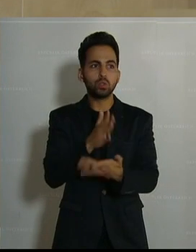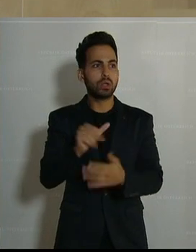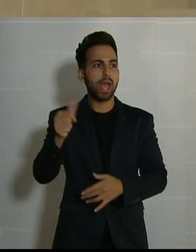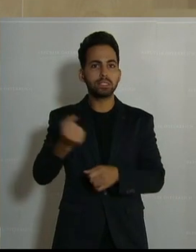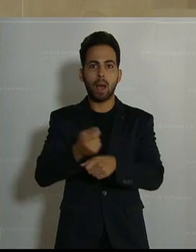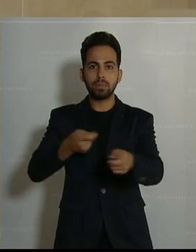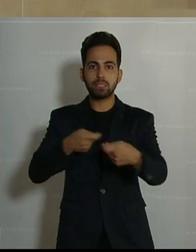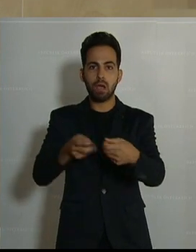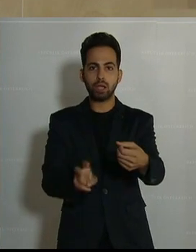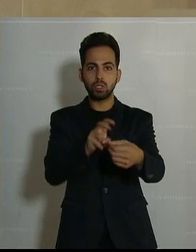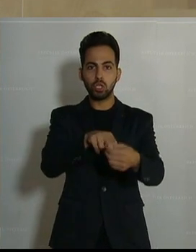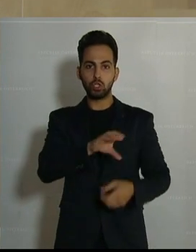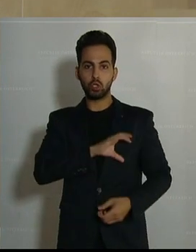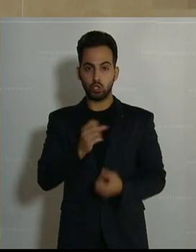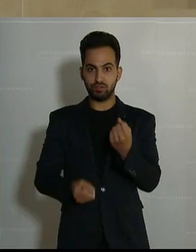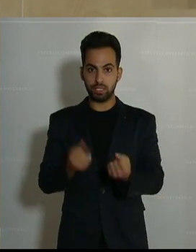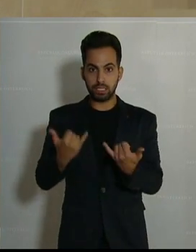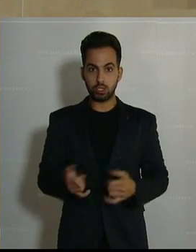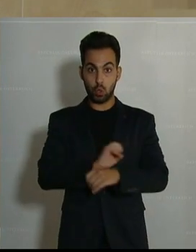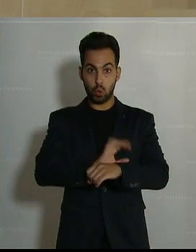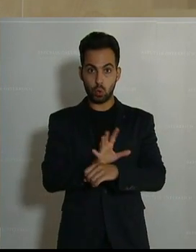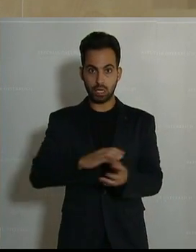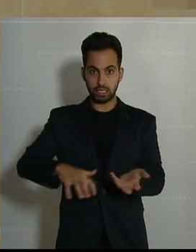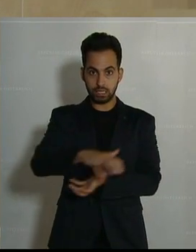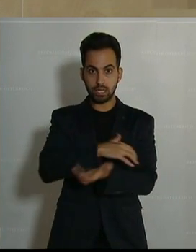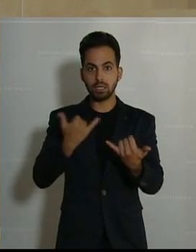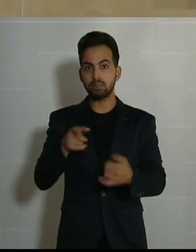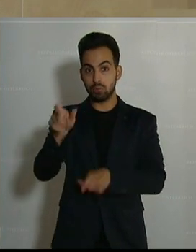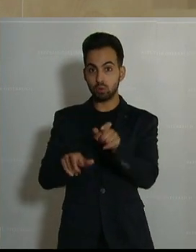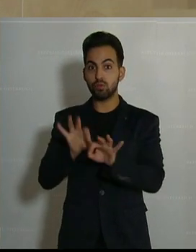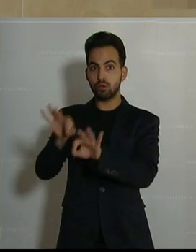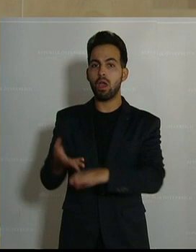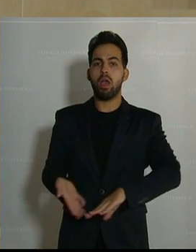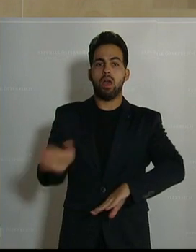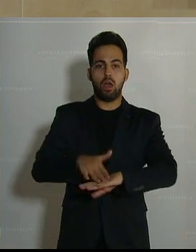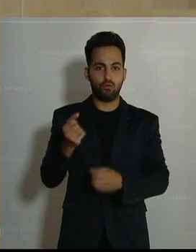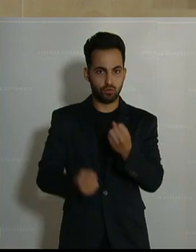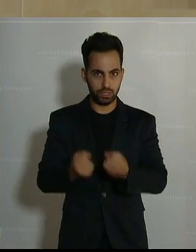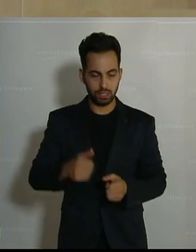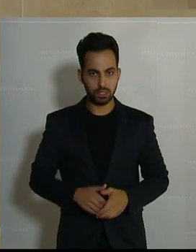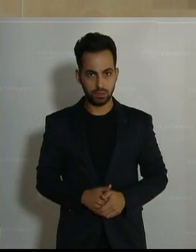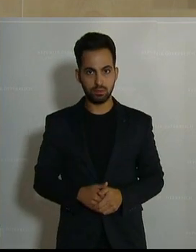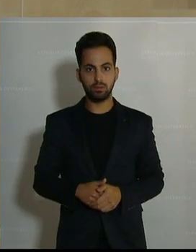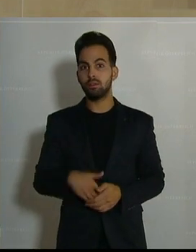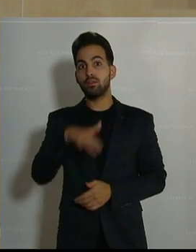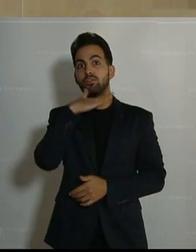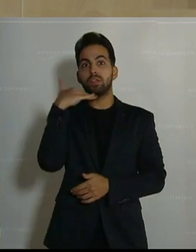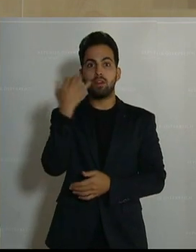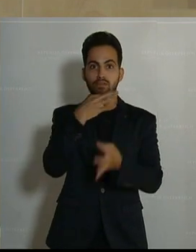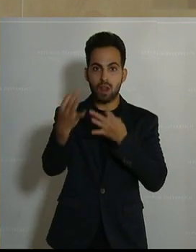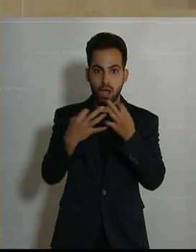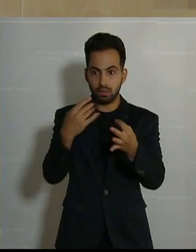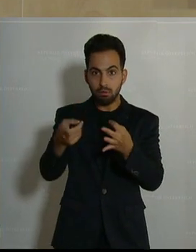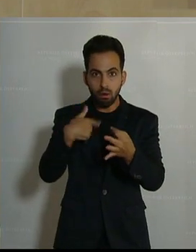Arbeitsmarkt haben. Und in dieser Covid-Krise wird es für diese Menschen noch schlimmer und noch schwieriger werden. Auch viele Fragen kann